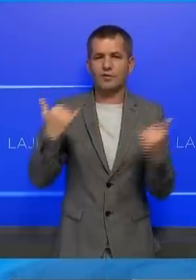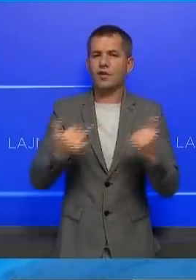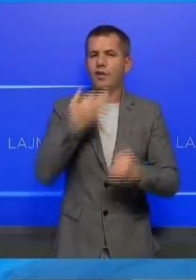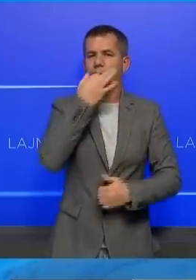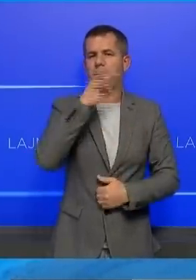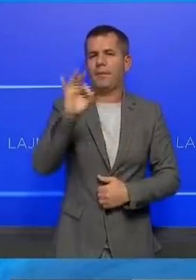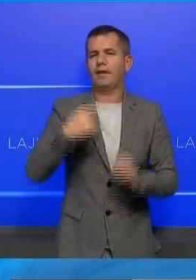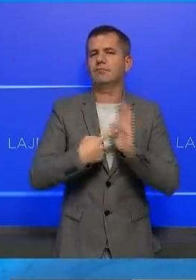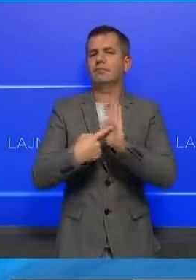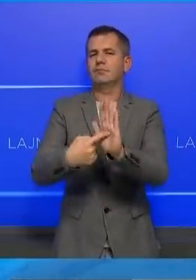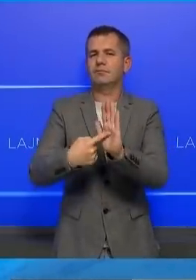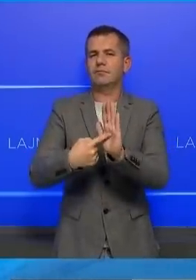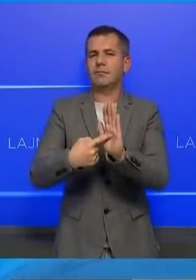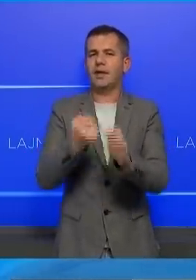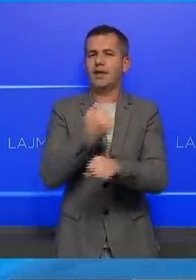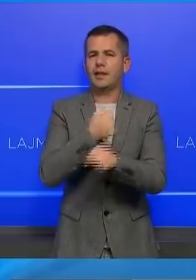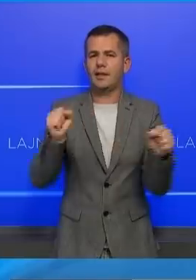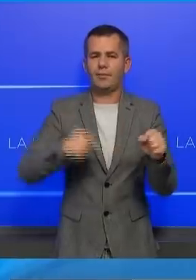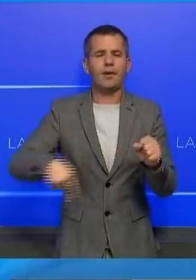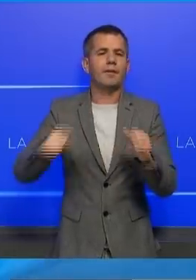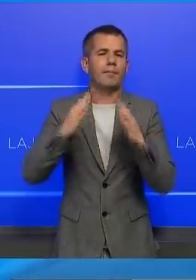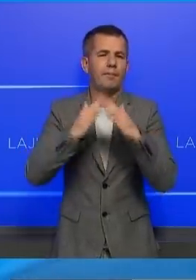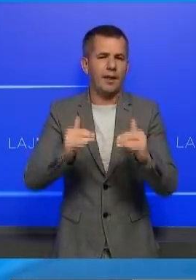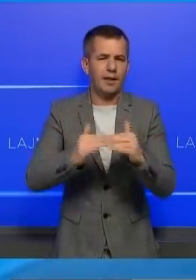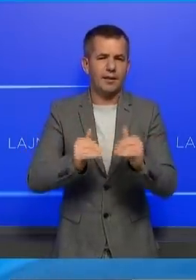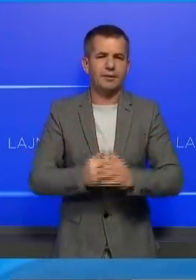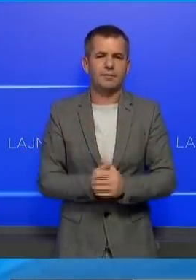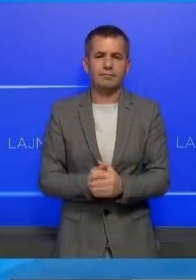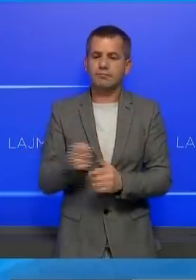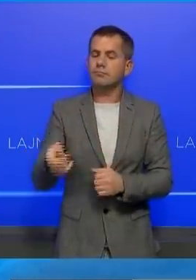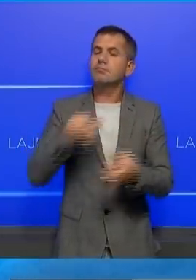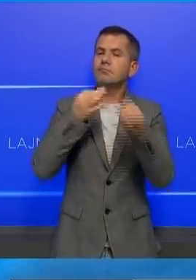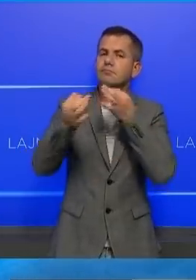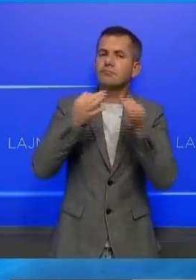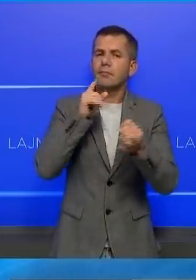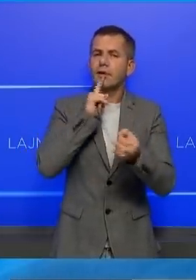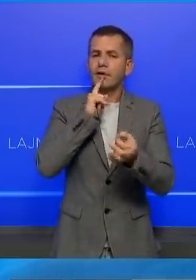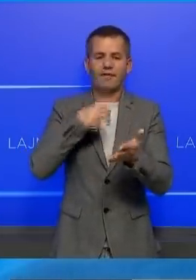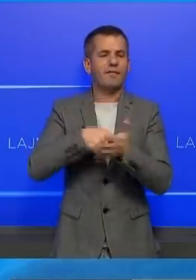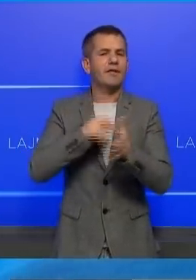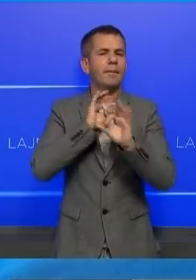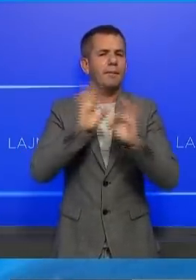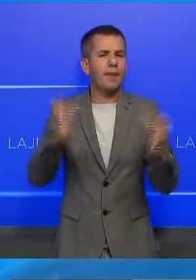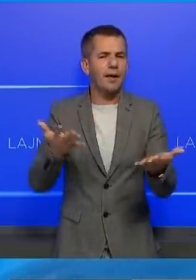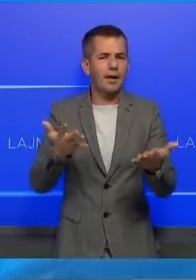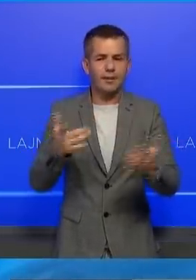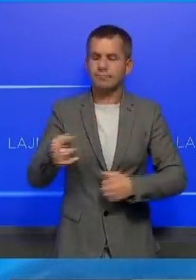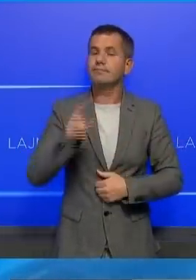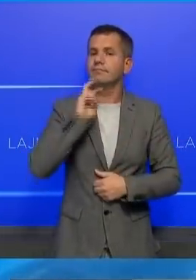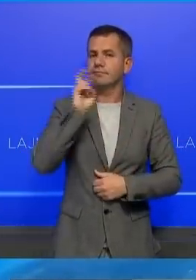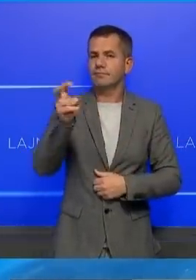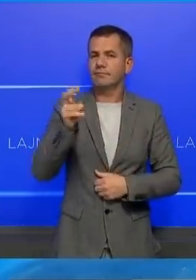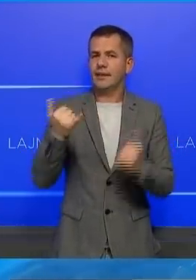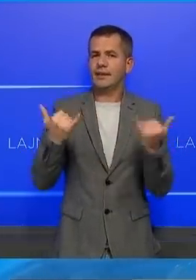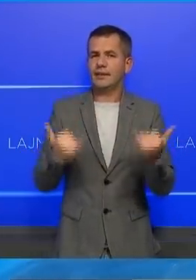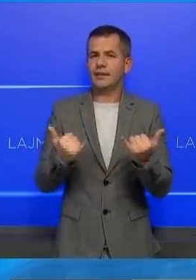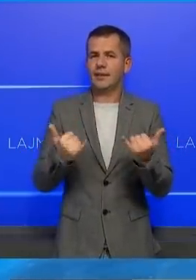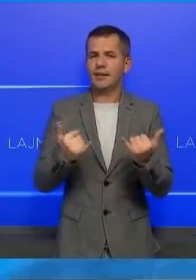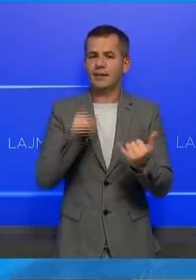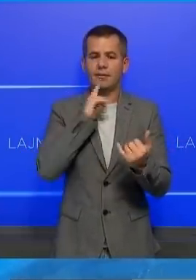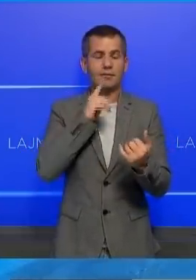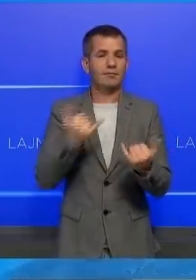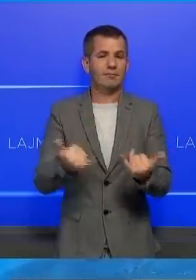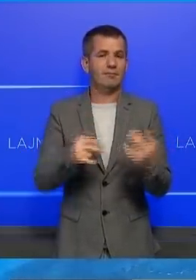është shembuli demokracis për rajonin. Kramon u pyët edhe për liberalizimin e vizave, ku tha se kjo tashmë nuk